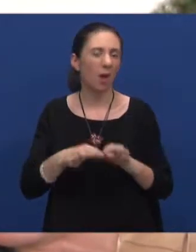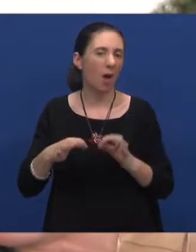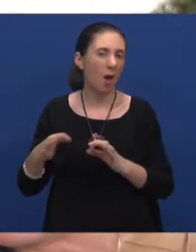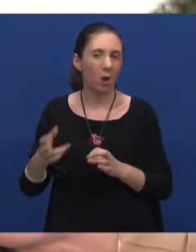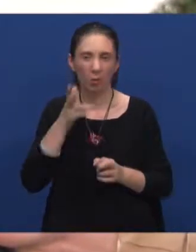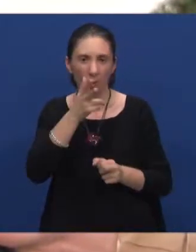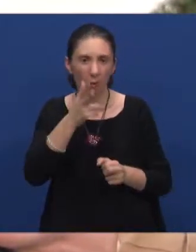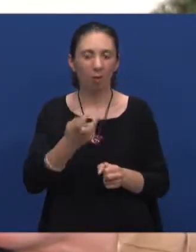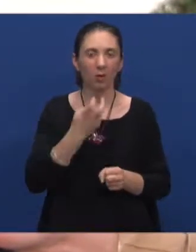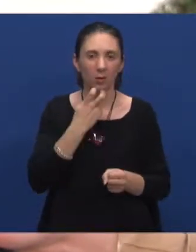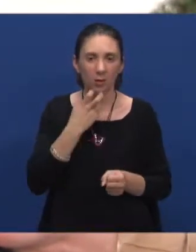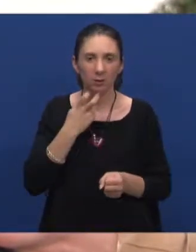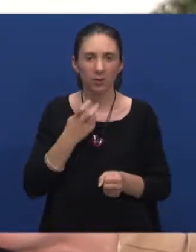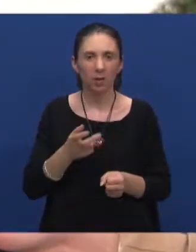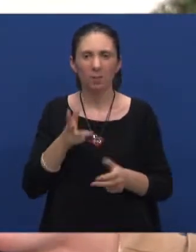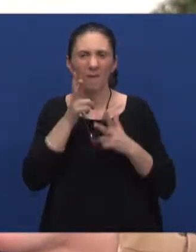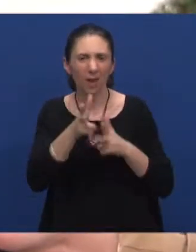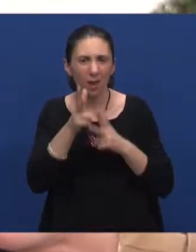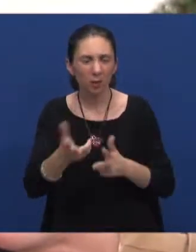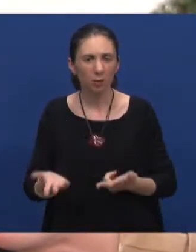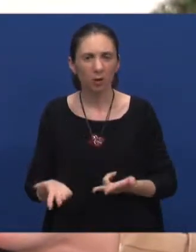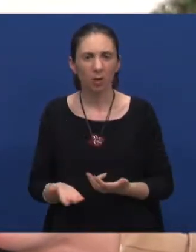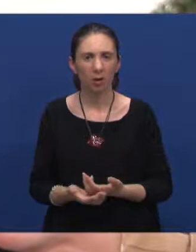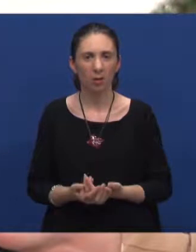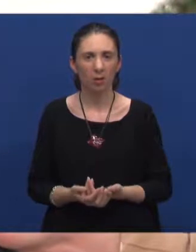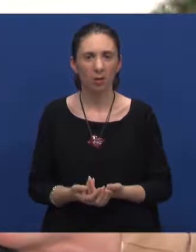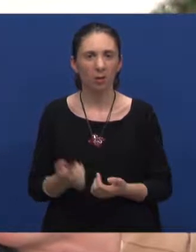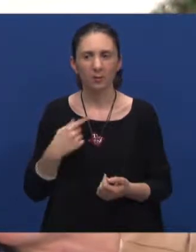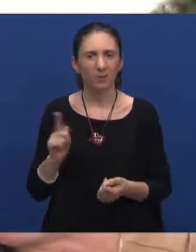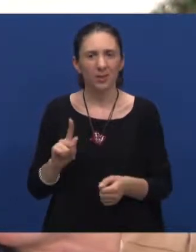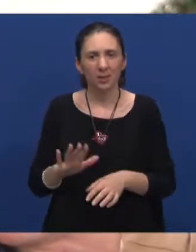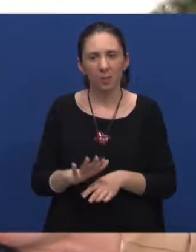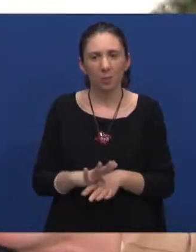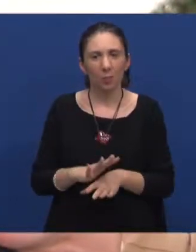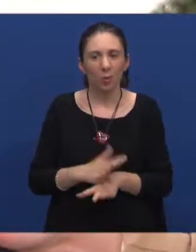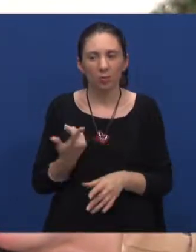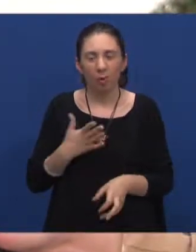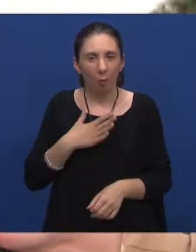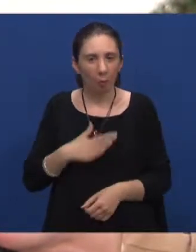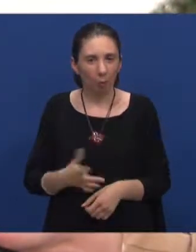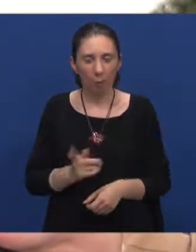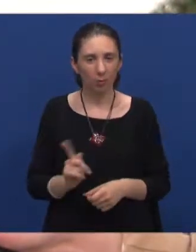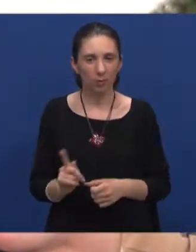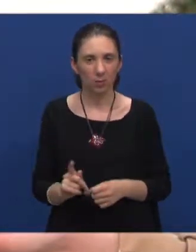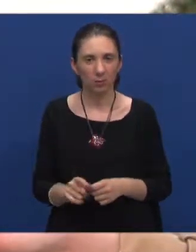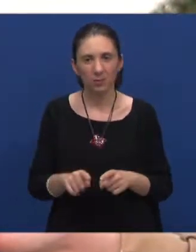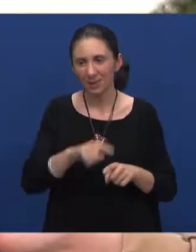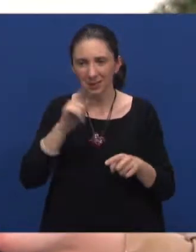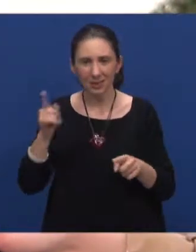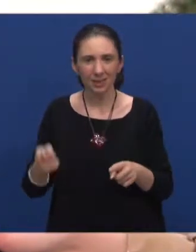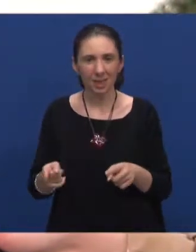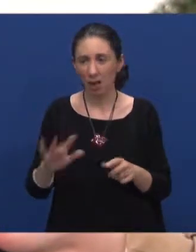ismijavali, vrijeđali i kažem, nisam se zbilja osjećala ugodno i cijelo